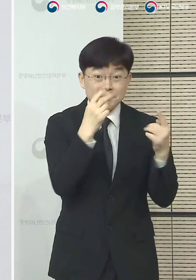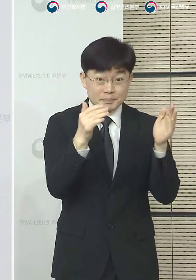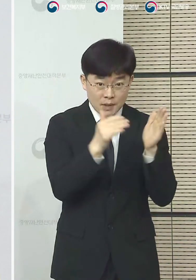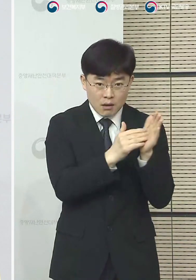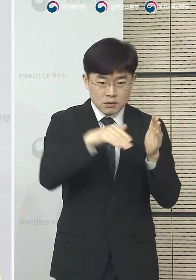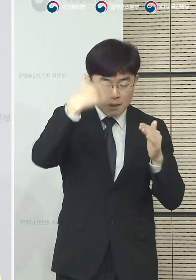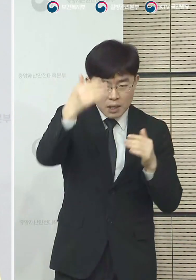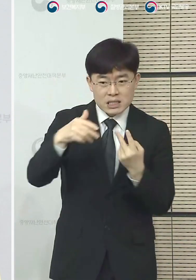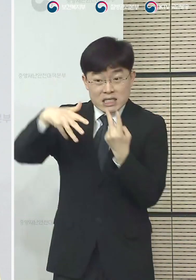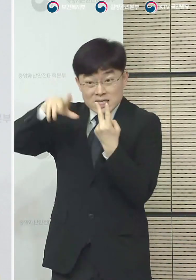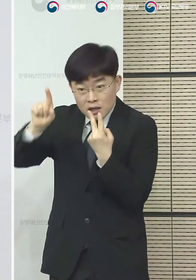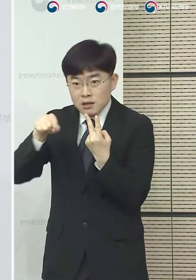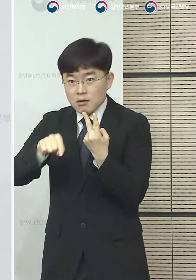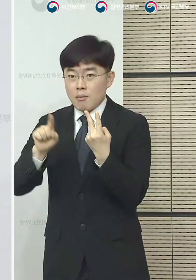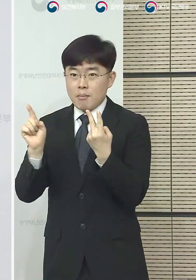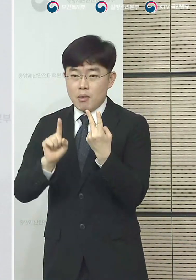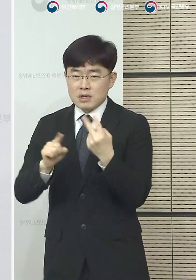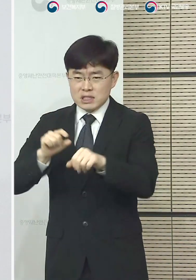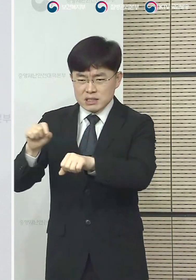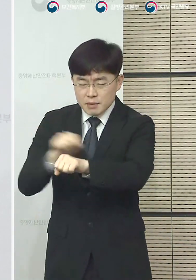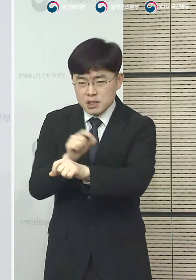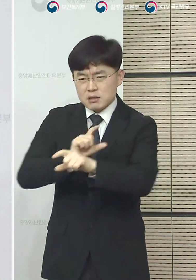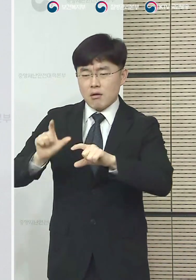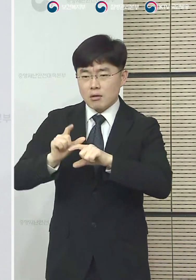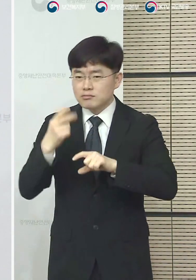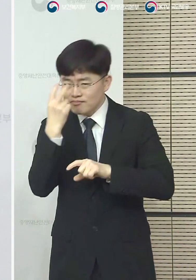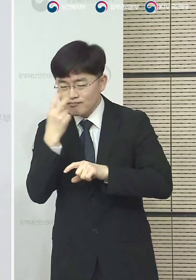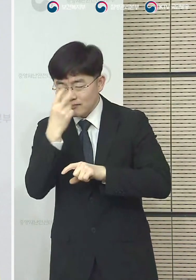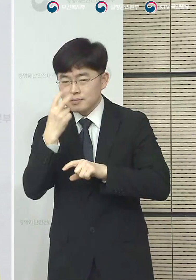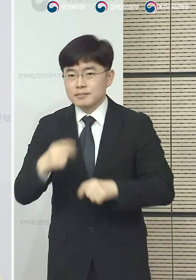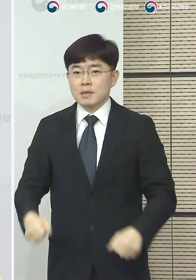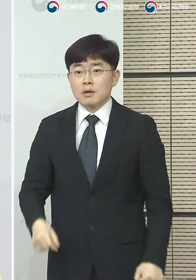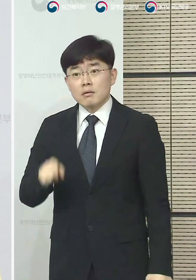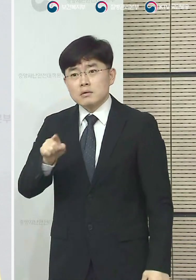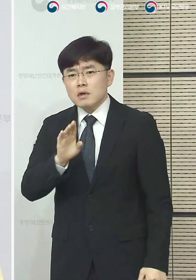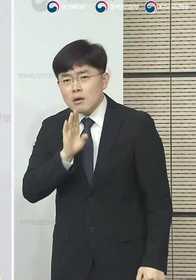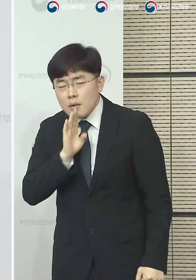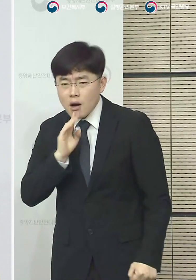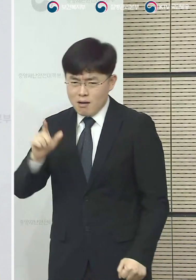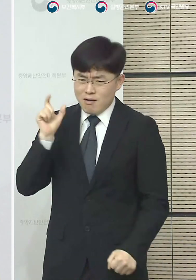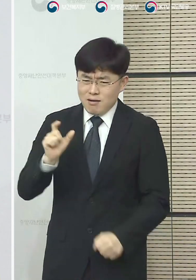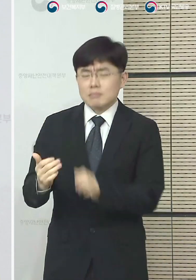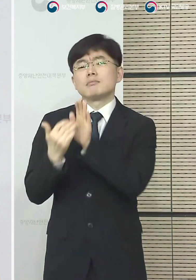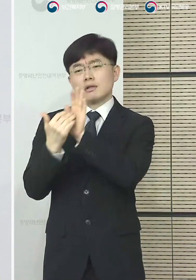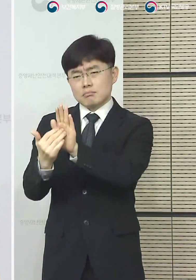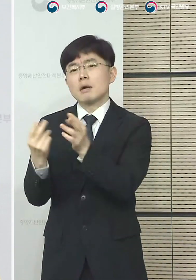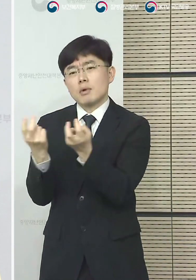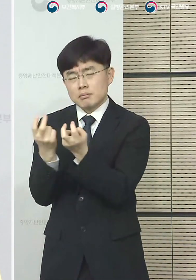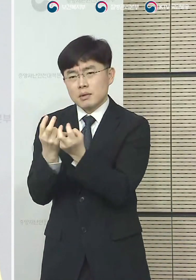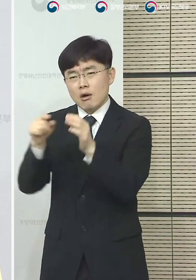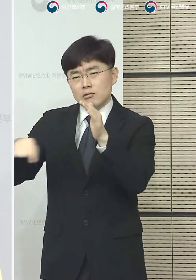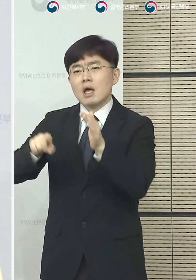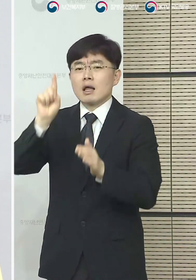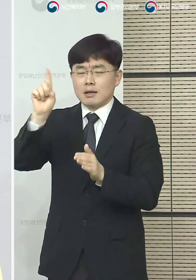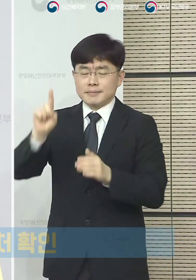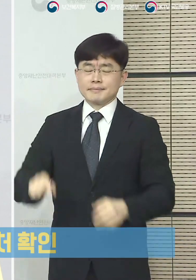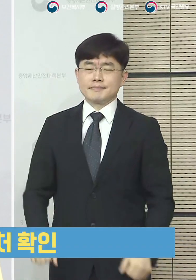특별검역 절차를 추가로 한 내용이 이 부분도 상당히 강력한 조치입니다만 추가로 하고 있는 내용은